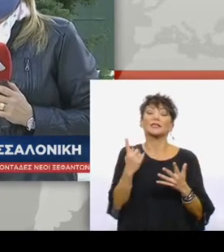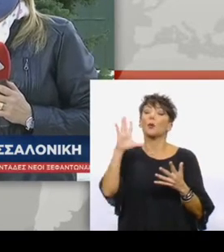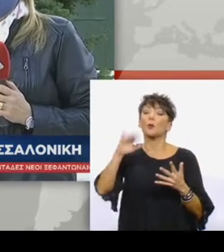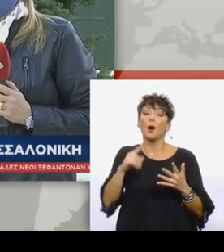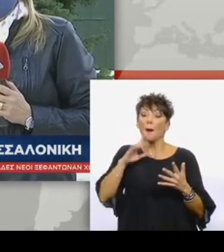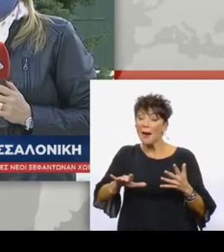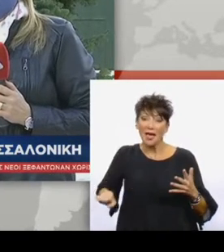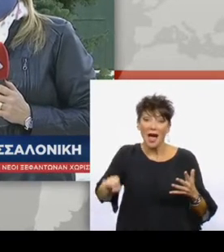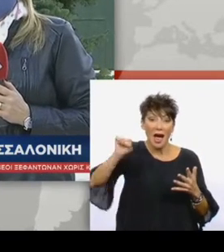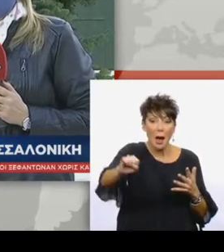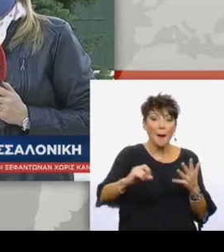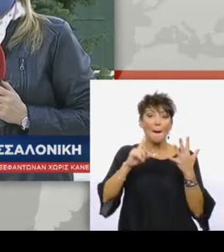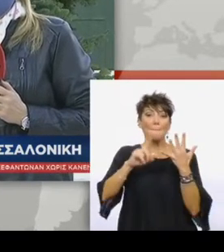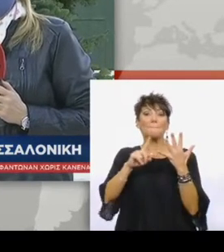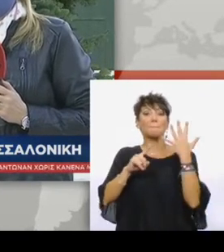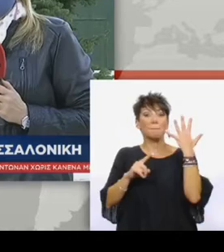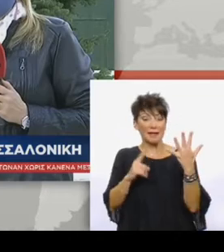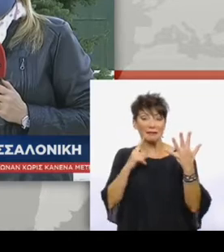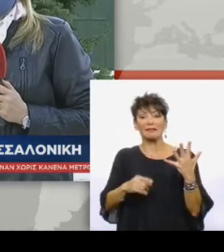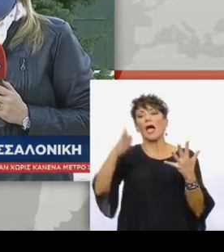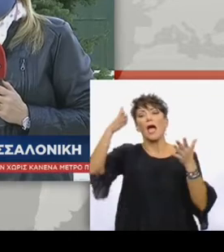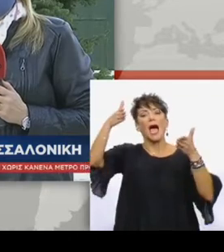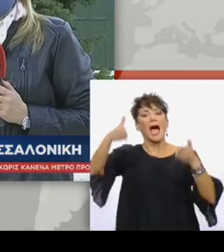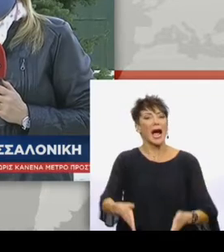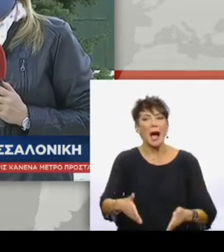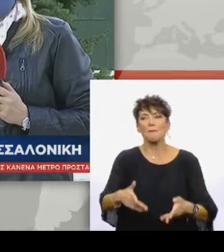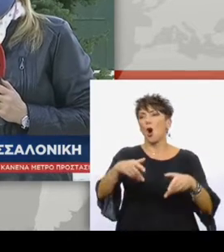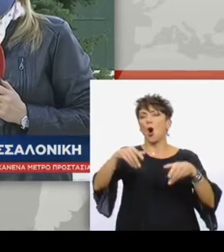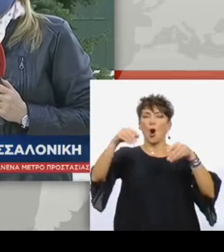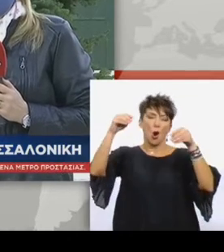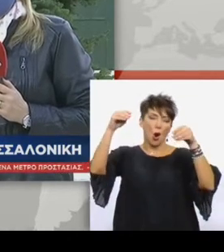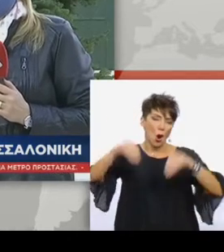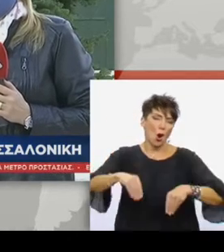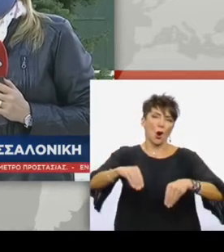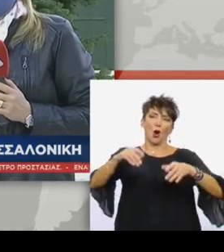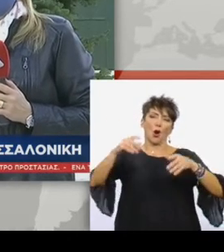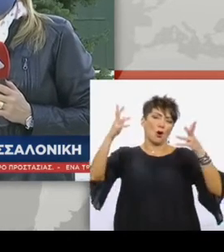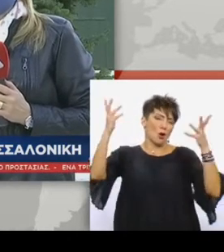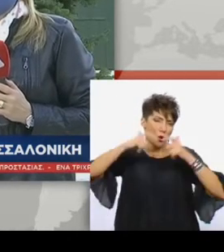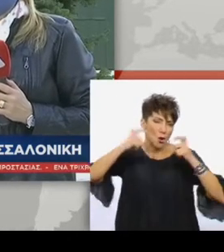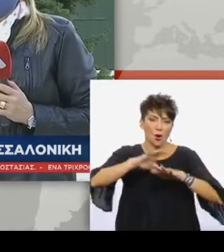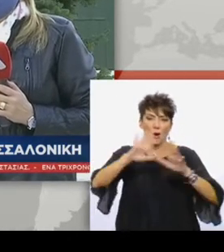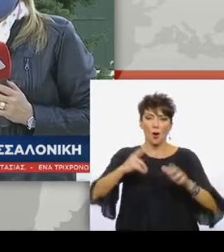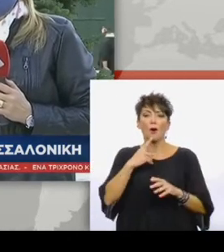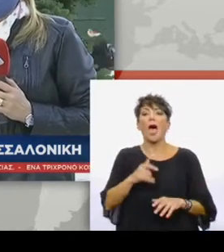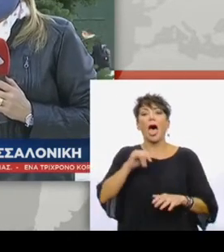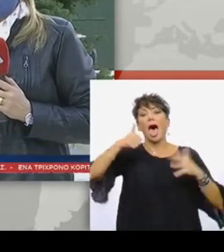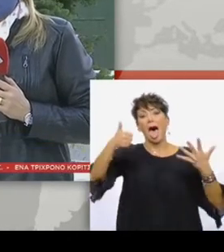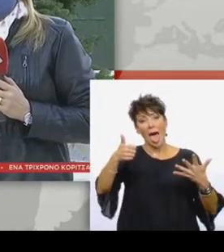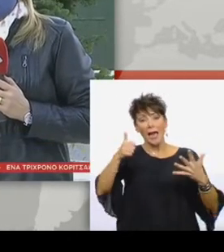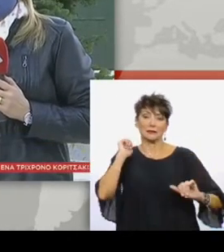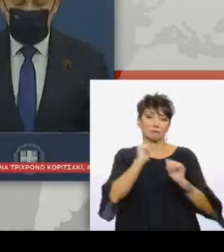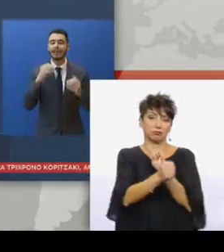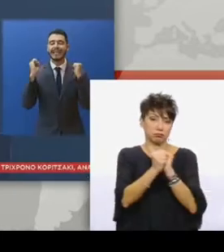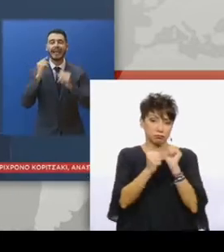στο σχολείο. Νούμερο 5, μετάβαση σε τελετή, γάμο, κηδεία ή βάφτιση. Νούμερο 6, βόλτα με το κατοικίδιο ή